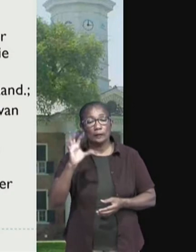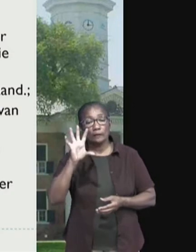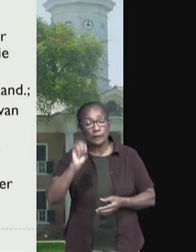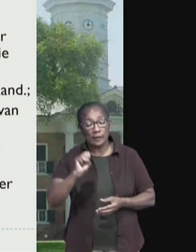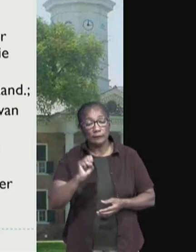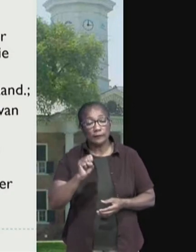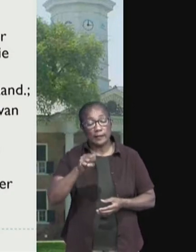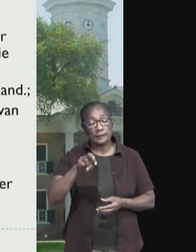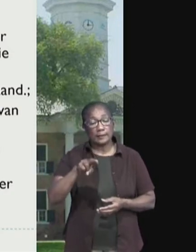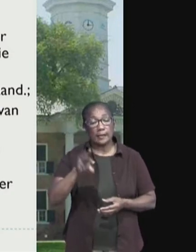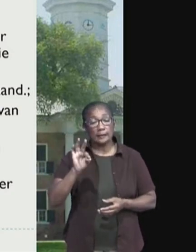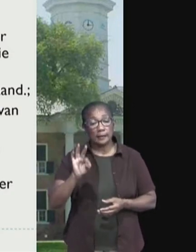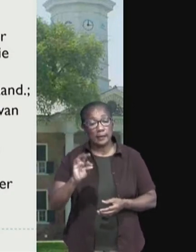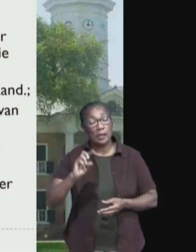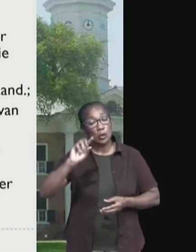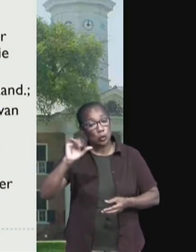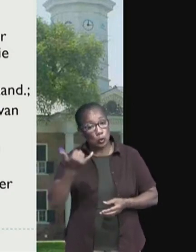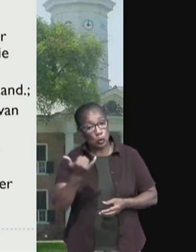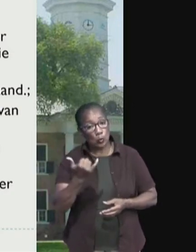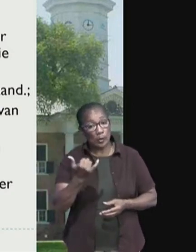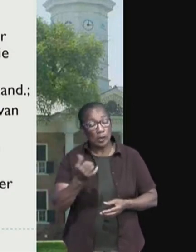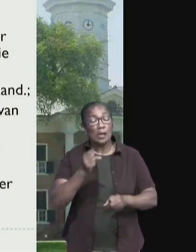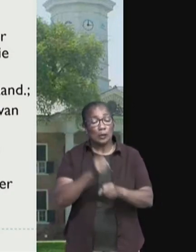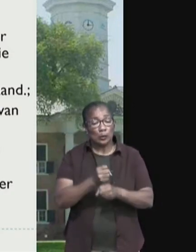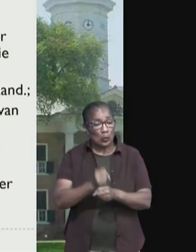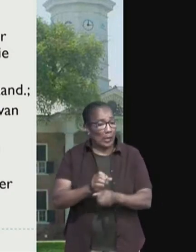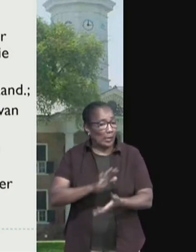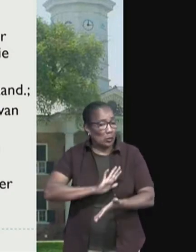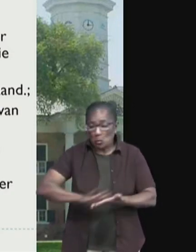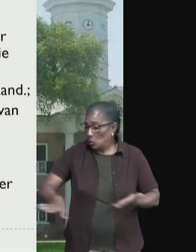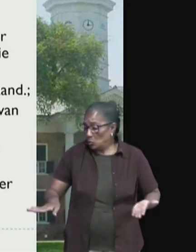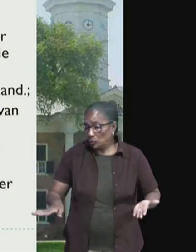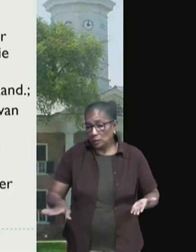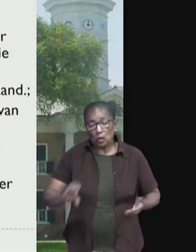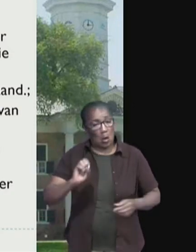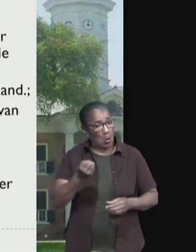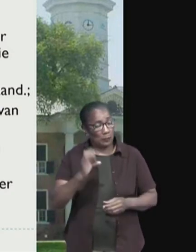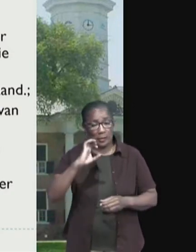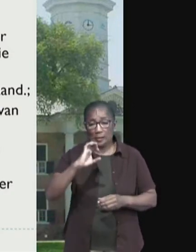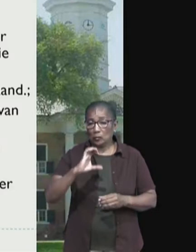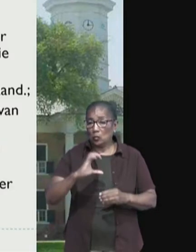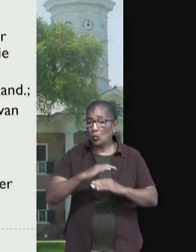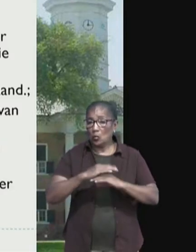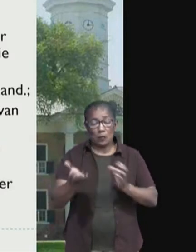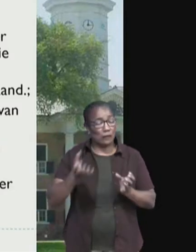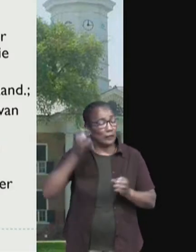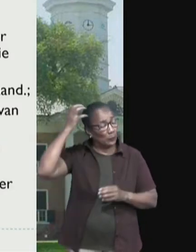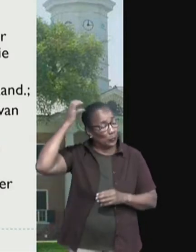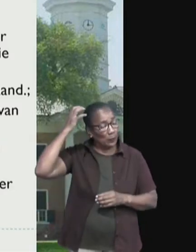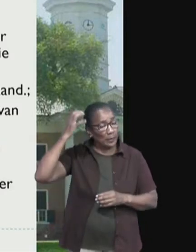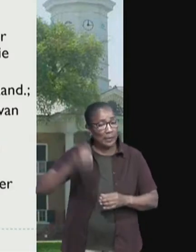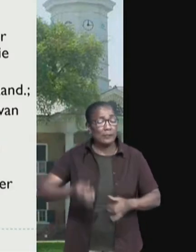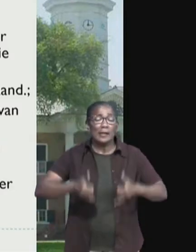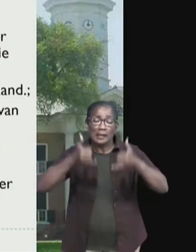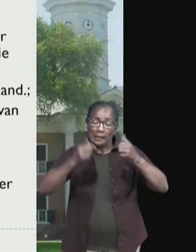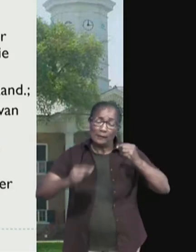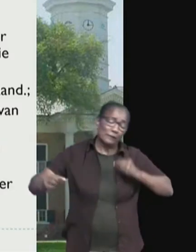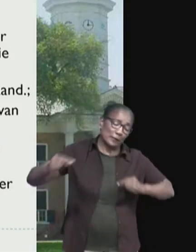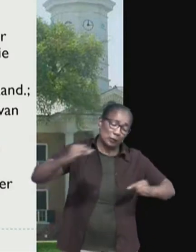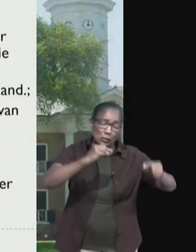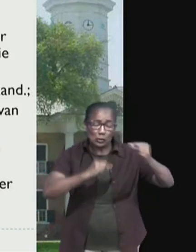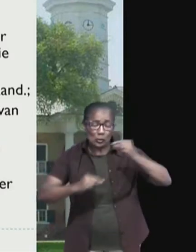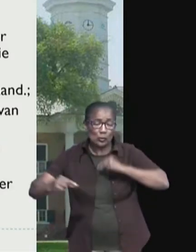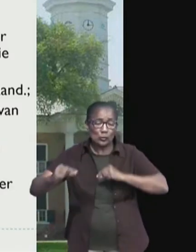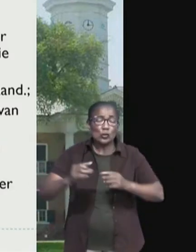component, dat bij je komt kijken, de werklozen vanwege COVID. We hebben heel veel discussies hierover